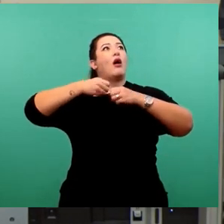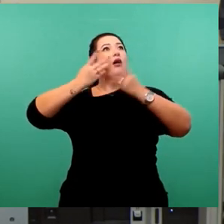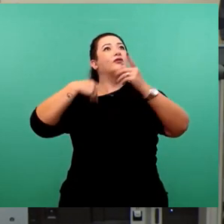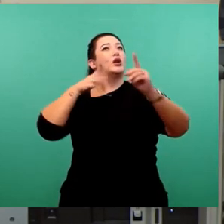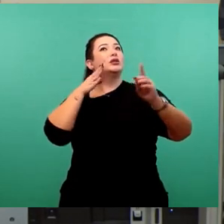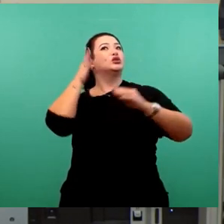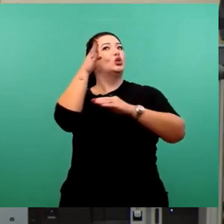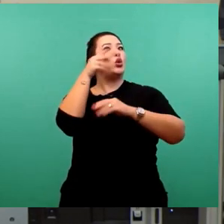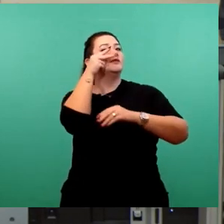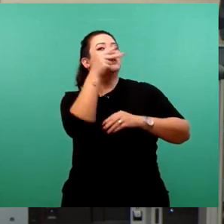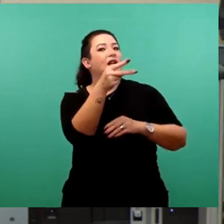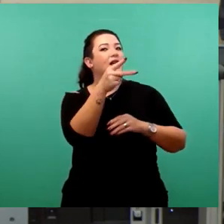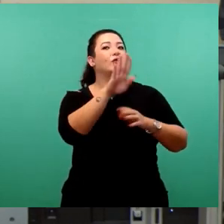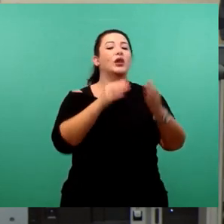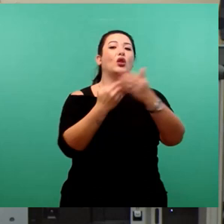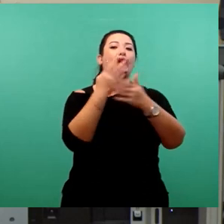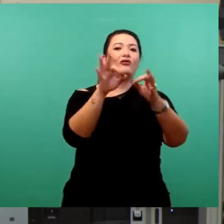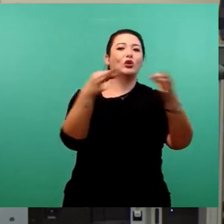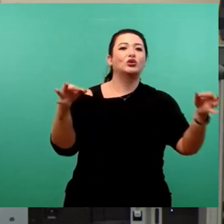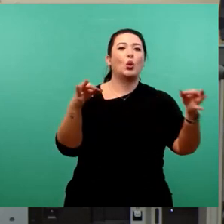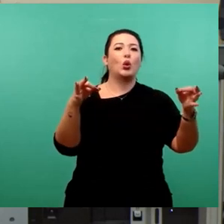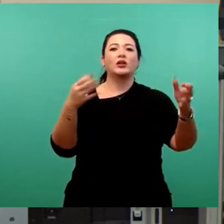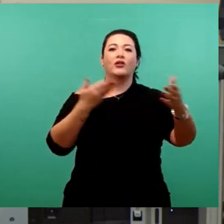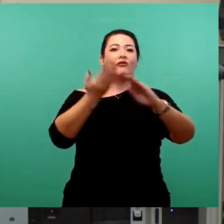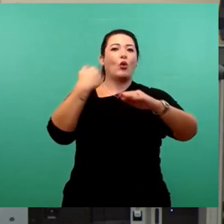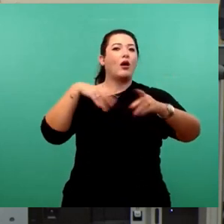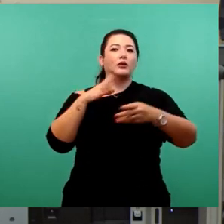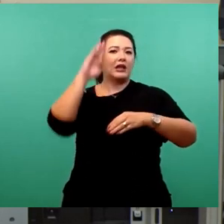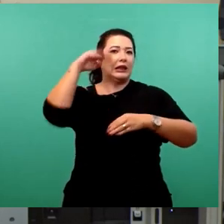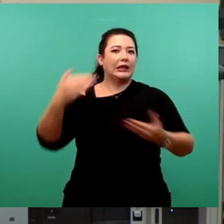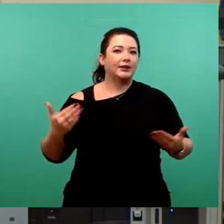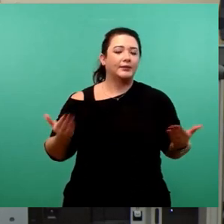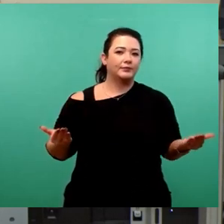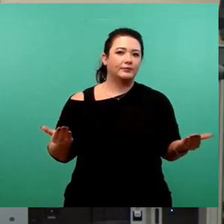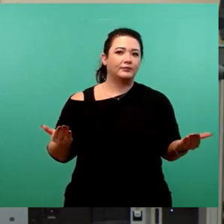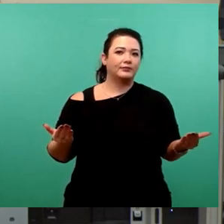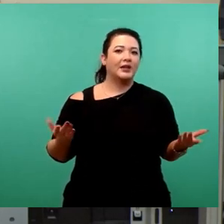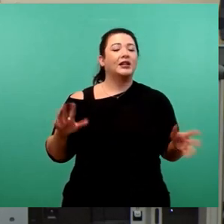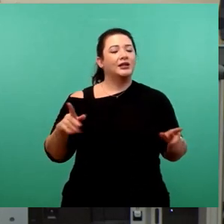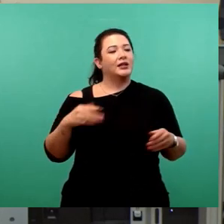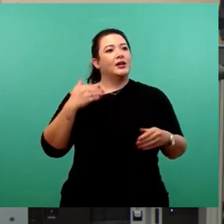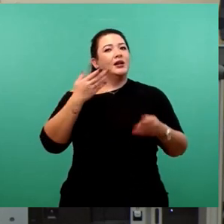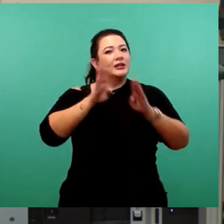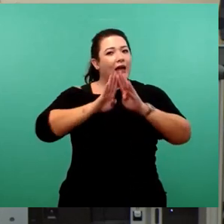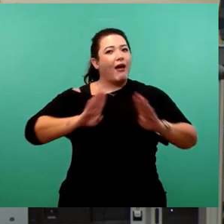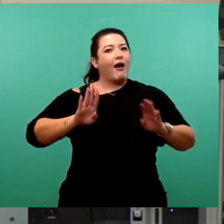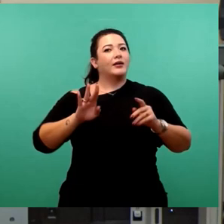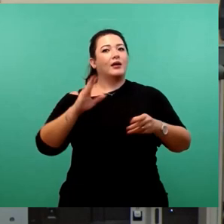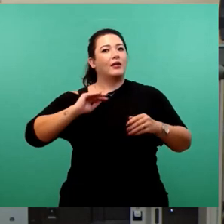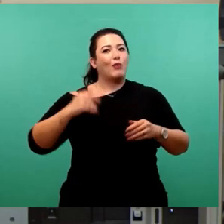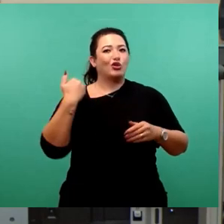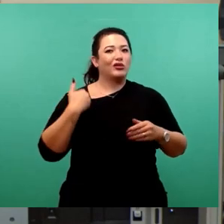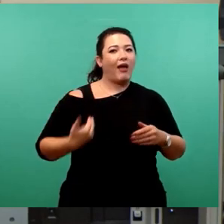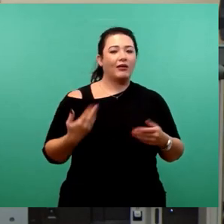auf neue Funktionen, die gar nicht bekannt waren. Meine sehr verehrten Damen und Herren, kann man so eigentlich eine